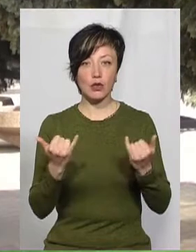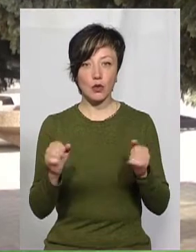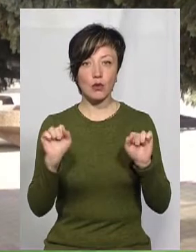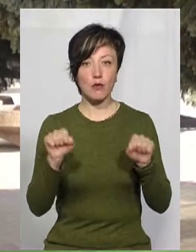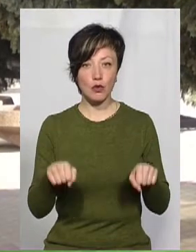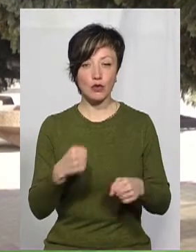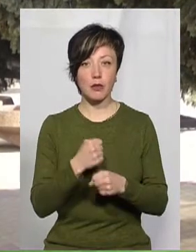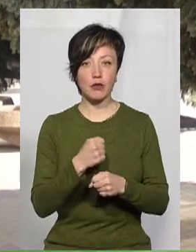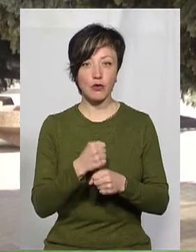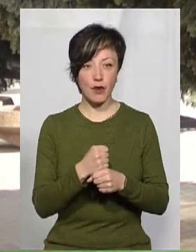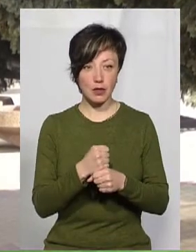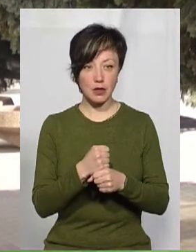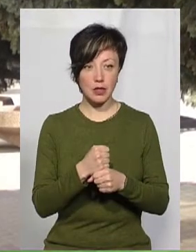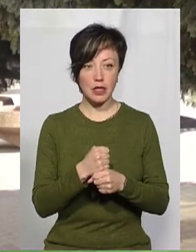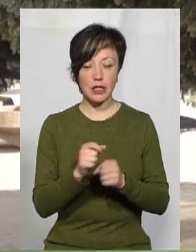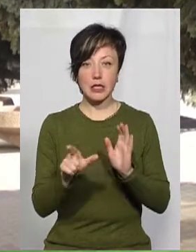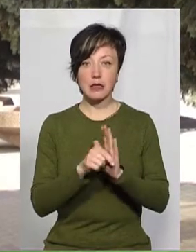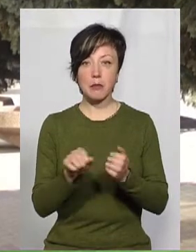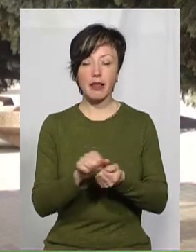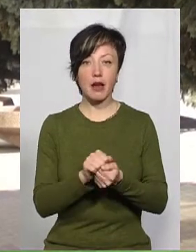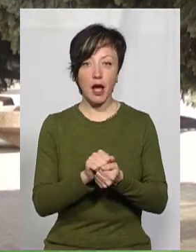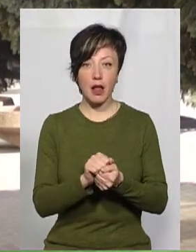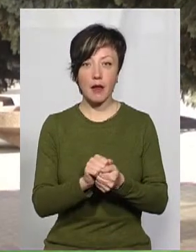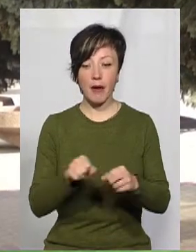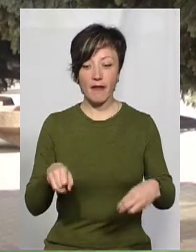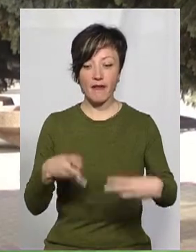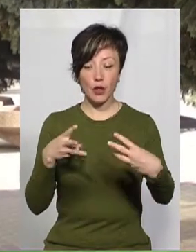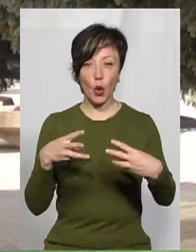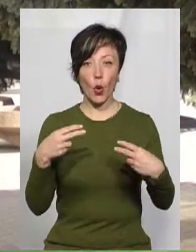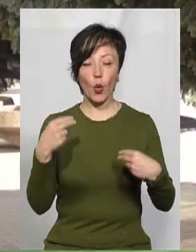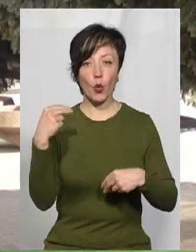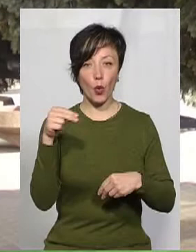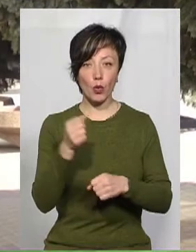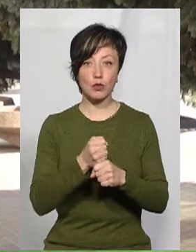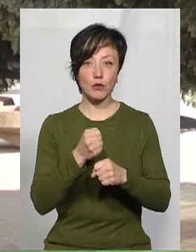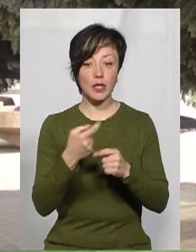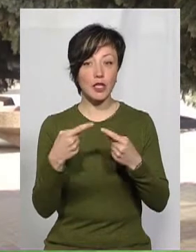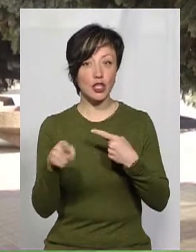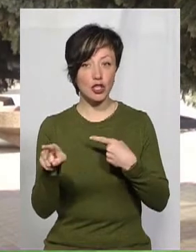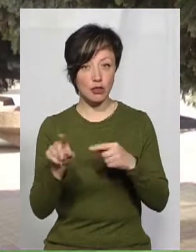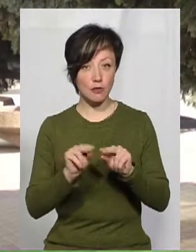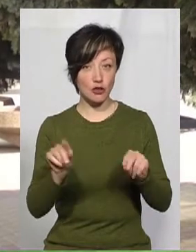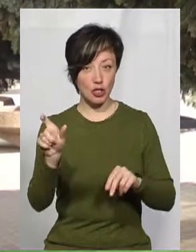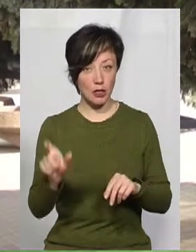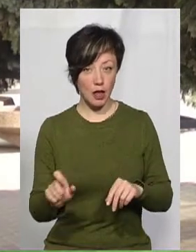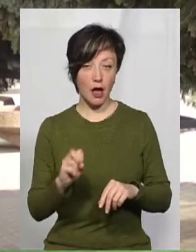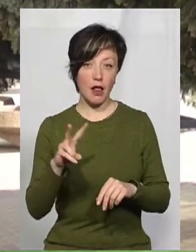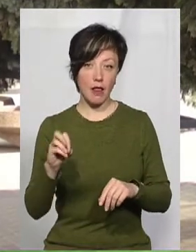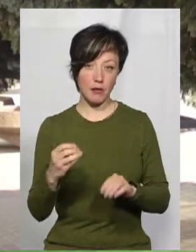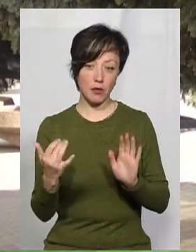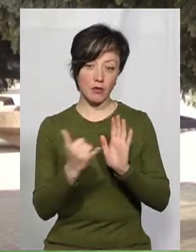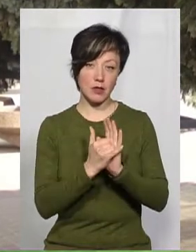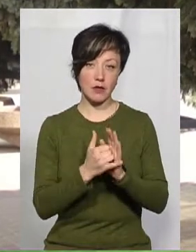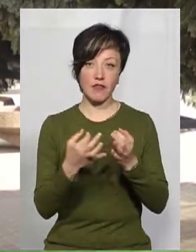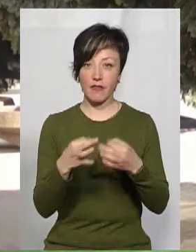працювати з матеріалом відеоуроку, який розроблений іншим учителем, але він виставлений